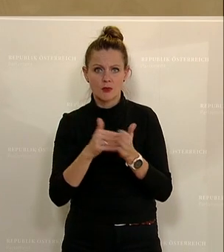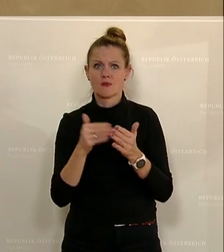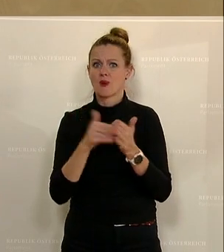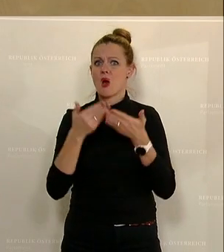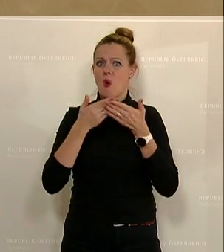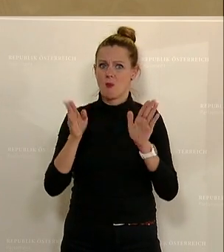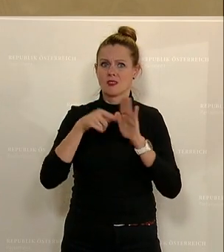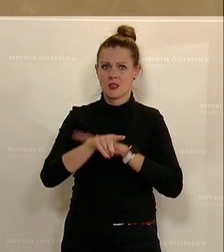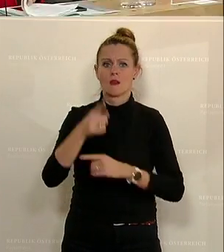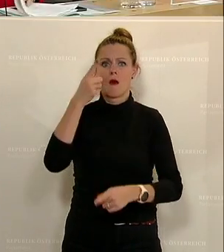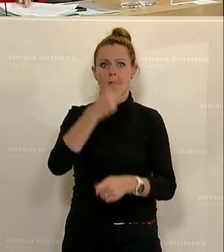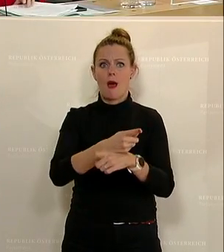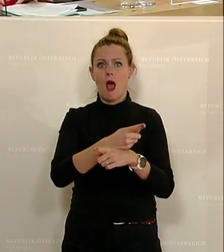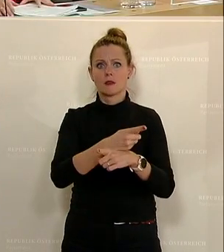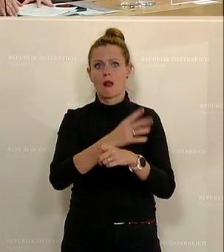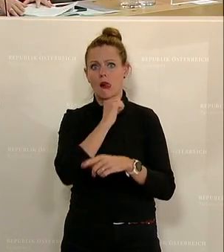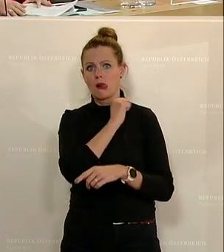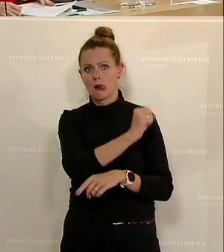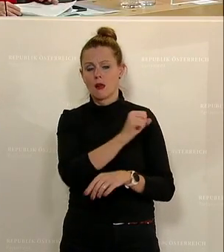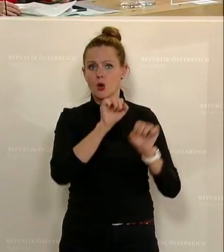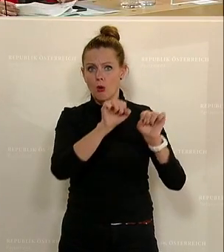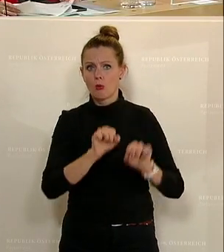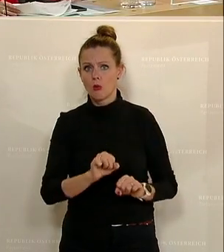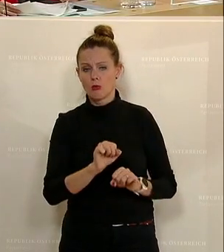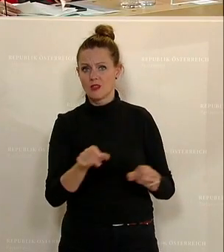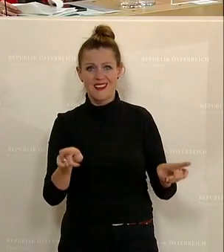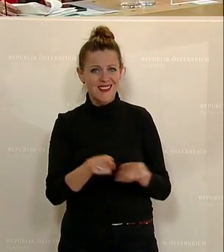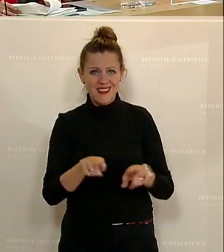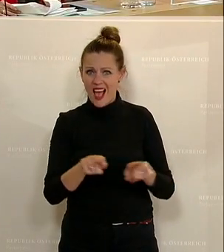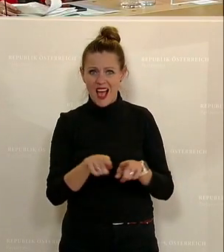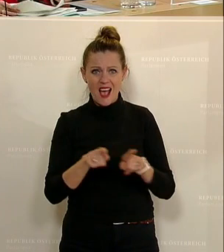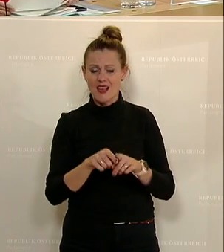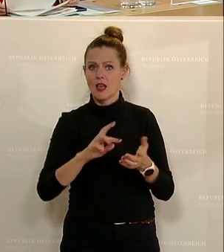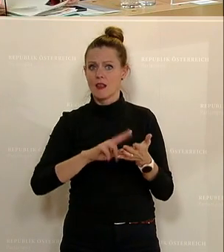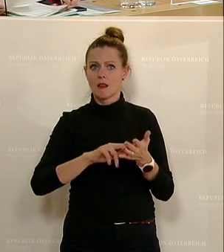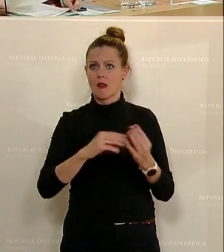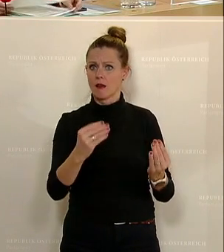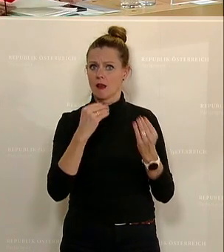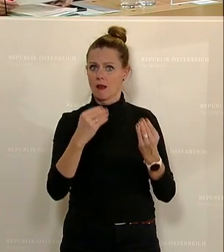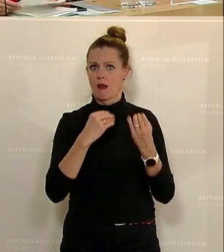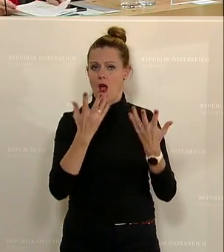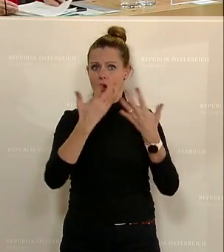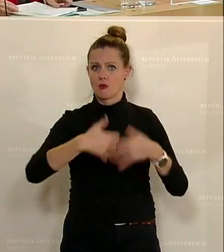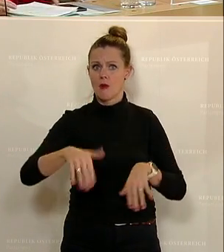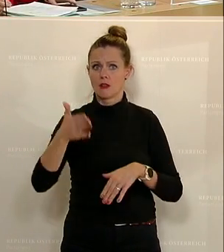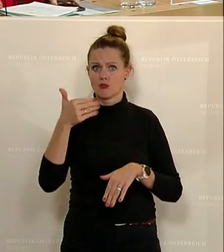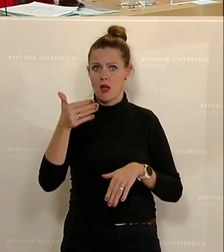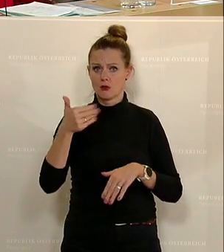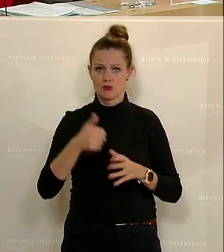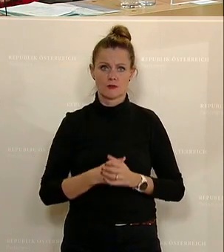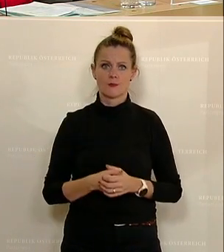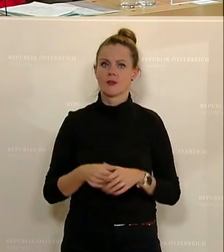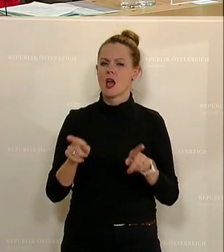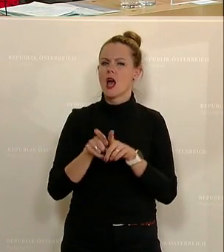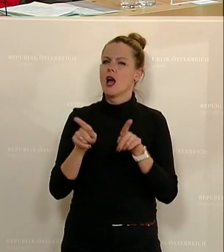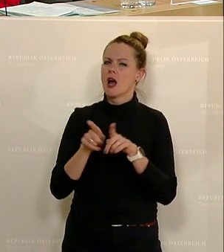und nicht passiv für abhängige Kunden werden von ersten Tagen an, wo sie mit Digitalisierung zu tun haben. Und ich möchte nur zum Schluss eine Studie